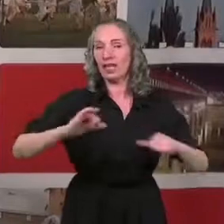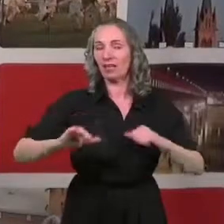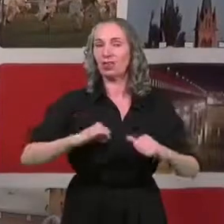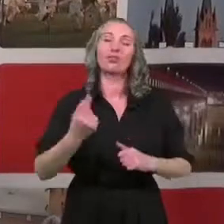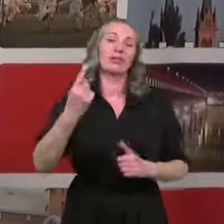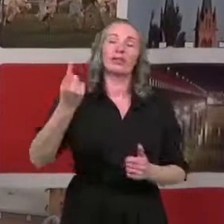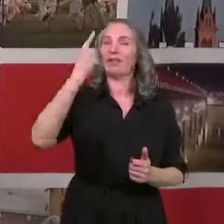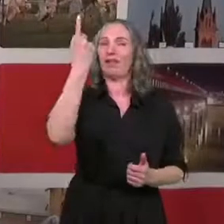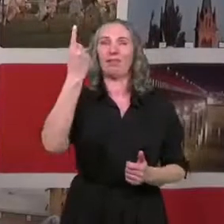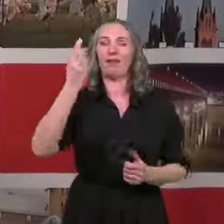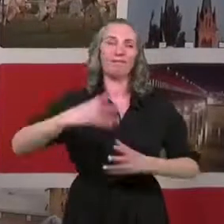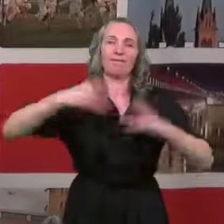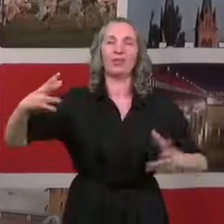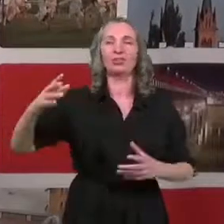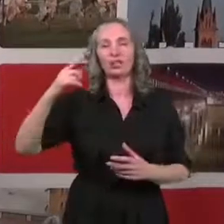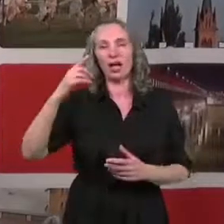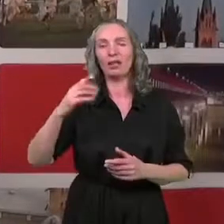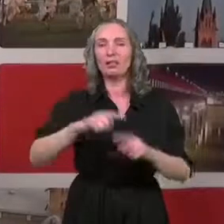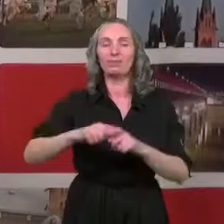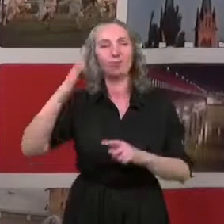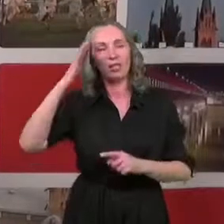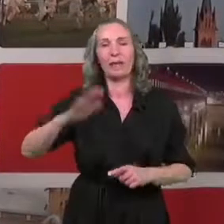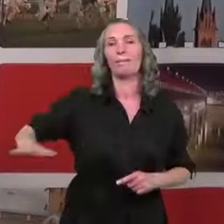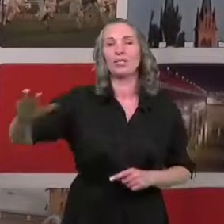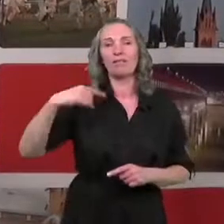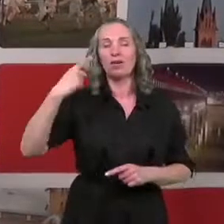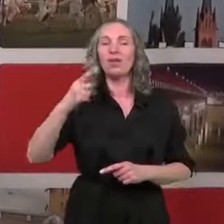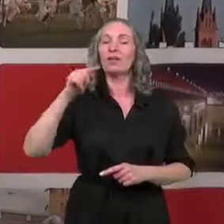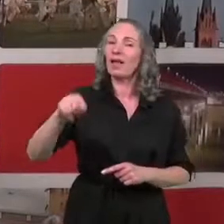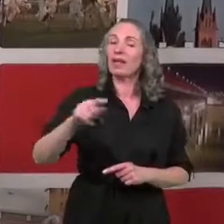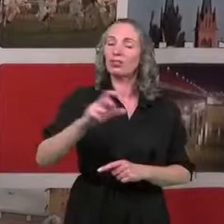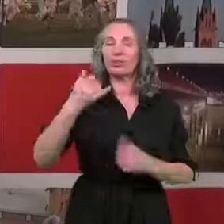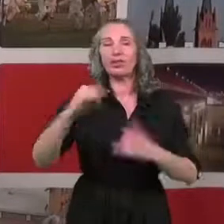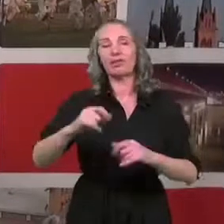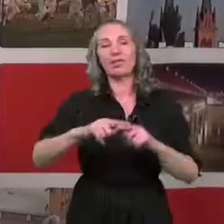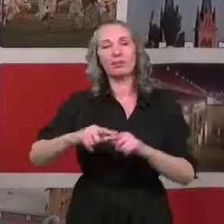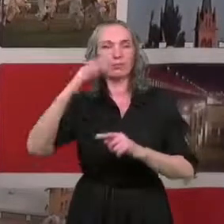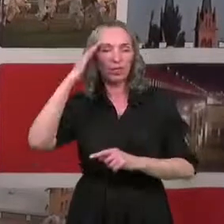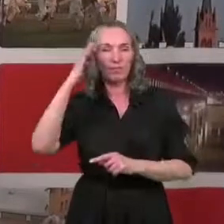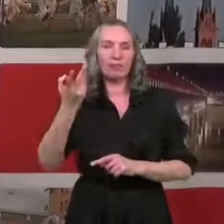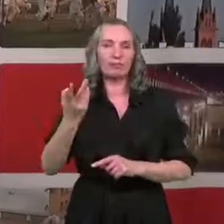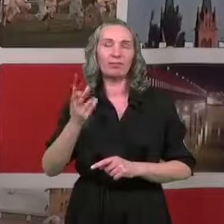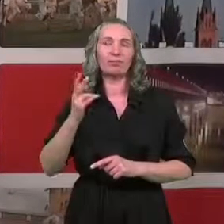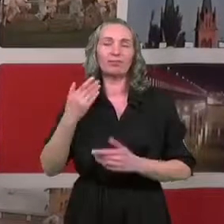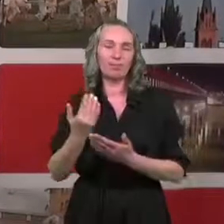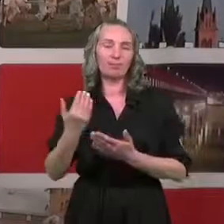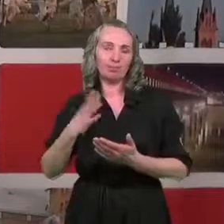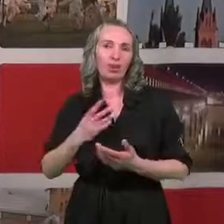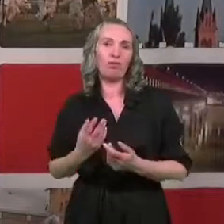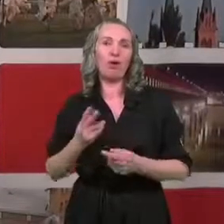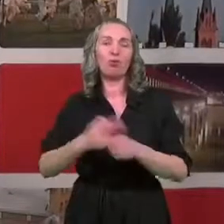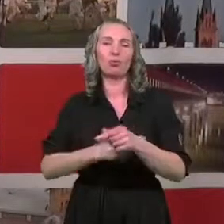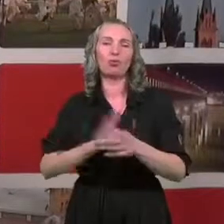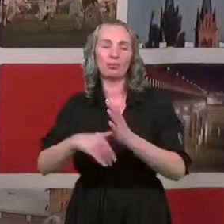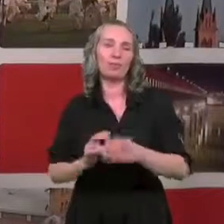jednej z największych spółdzielni mieszkaniowej. Czy ta lub ilna spółdzielnia mieszkaniowa występowała do Urzędu Miasta o